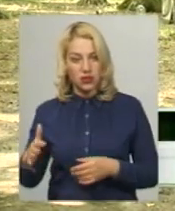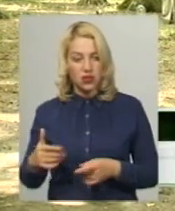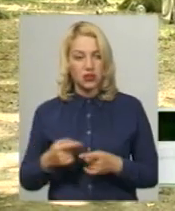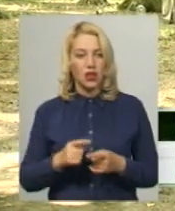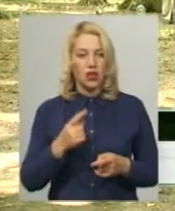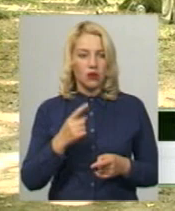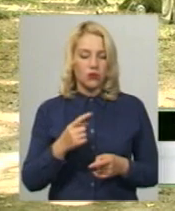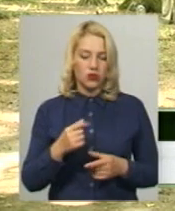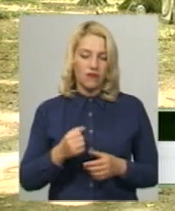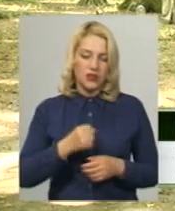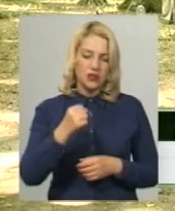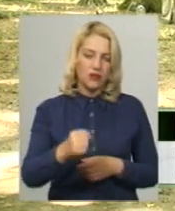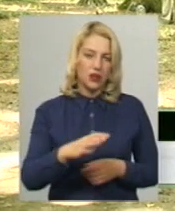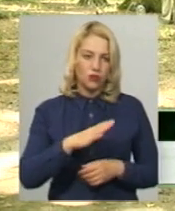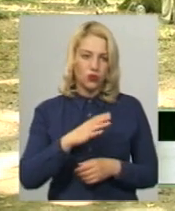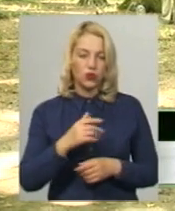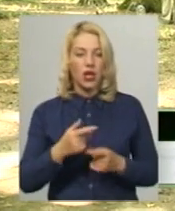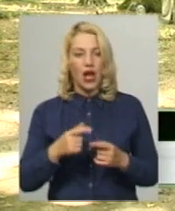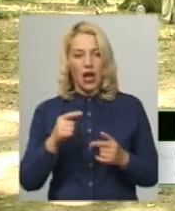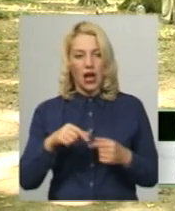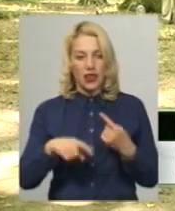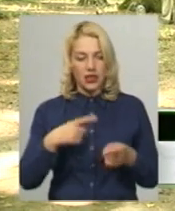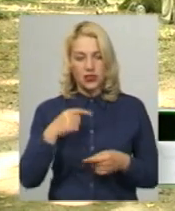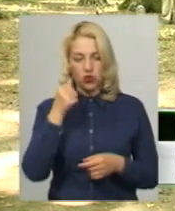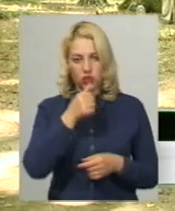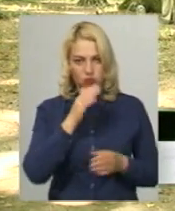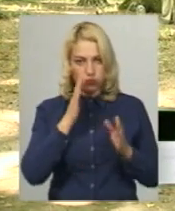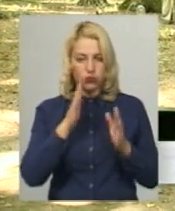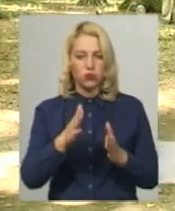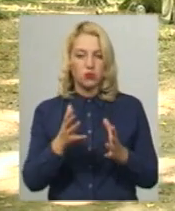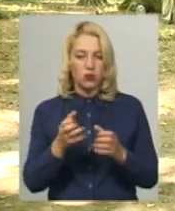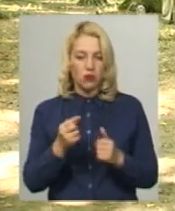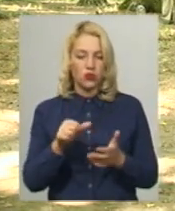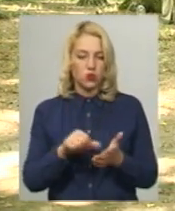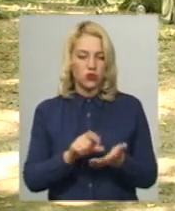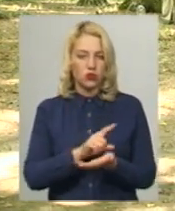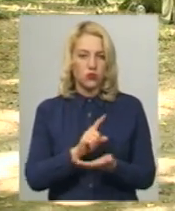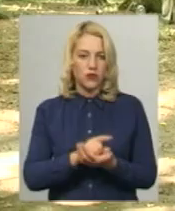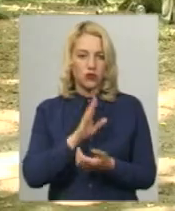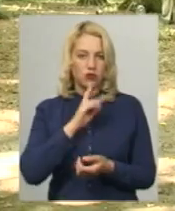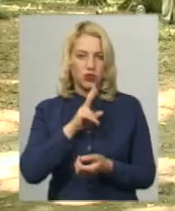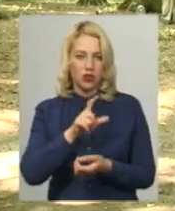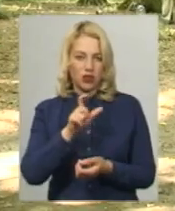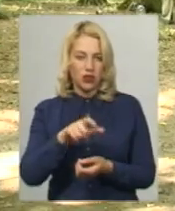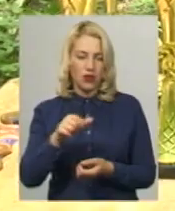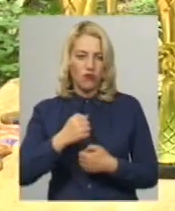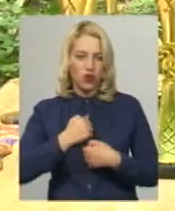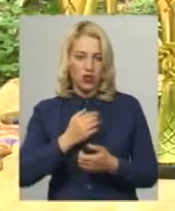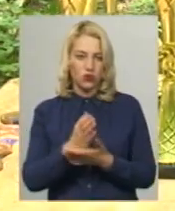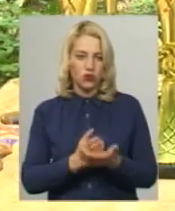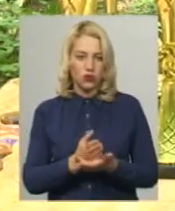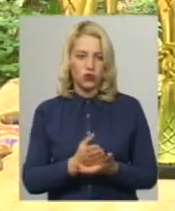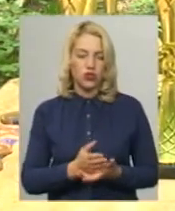отряди виставляли, інші не виставляли. Це на слідний рік у нас також будуть приймати військові жінки воєннослужащі.